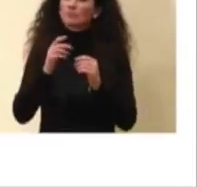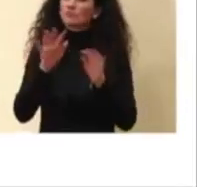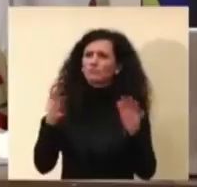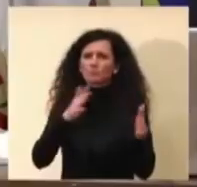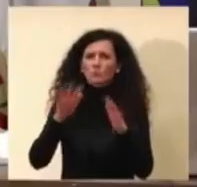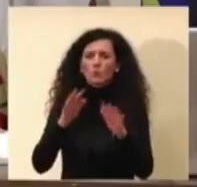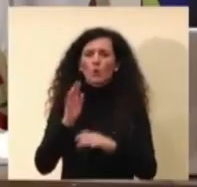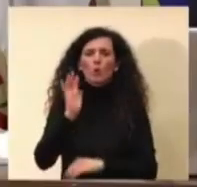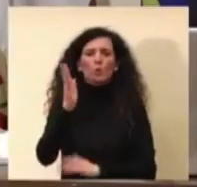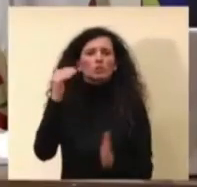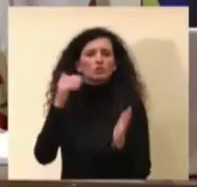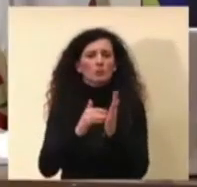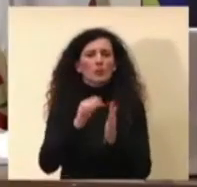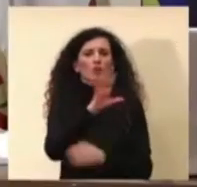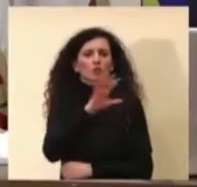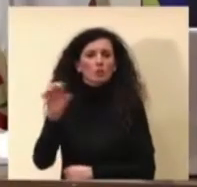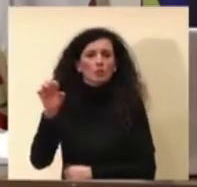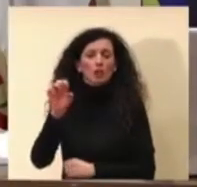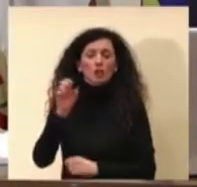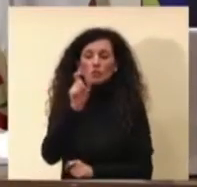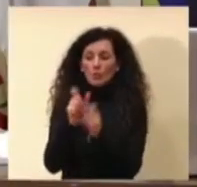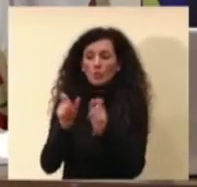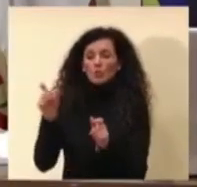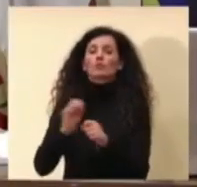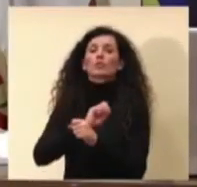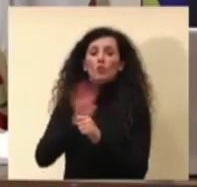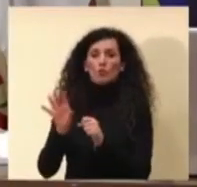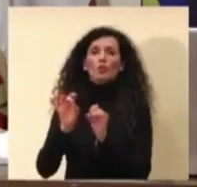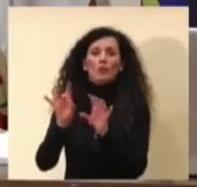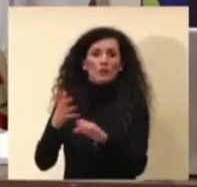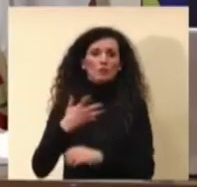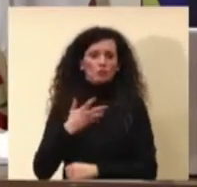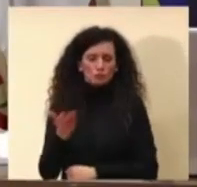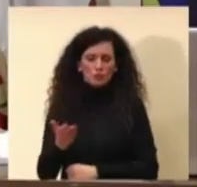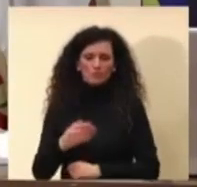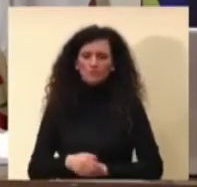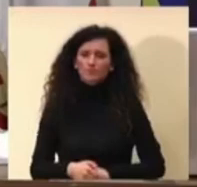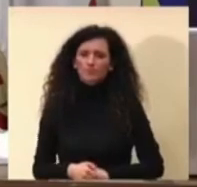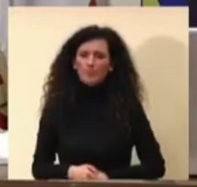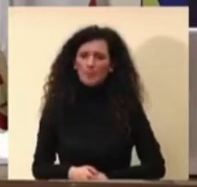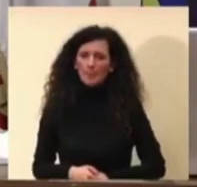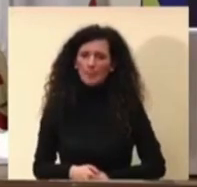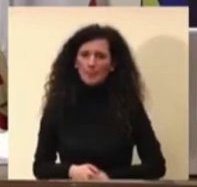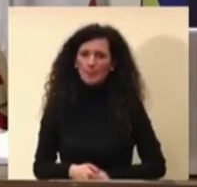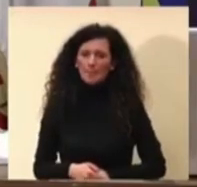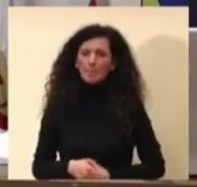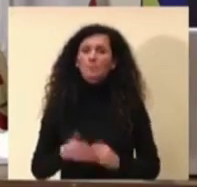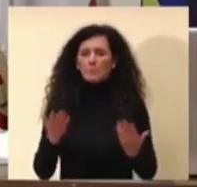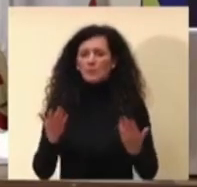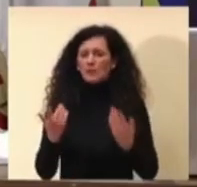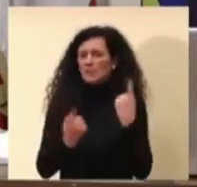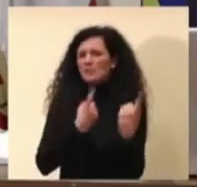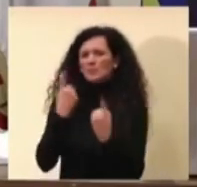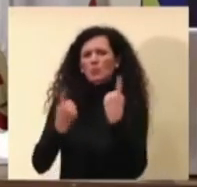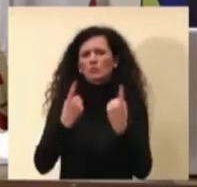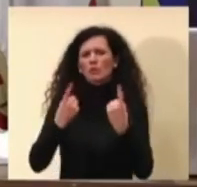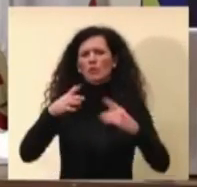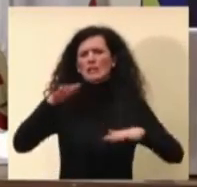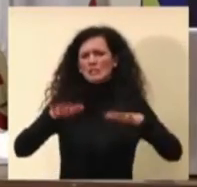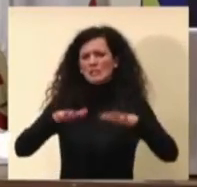.500 positivi. Quindi una situazione più o meno di stabilità, diciamo